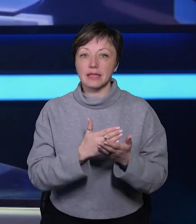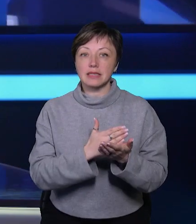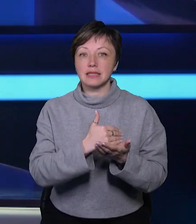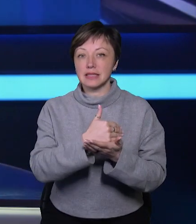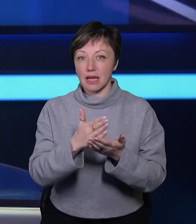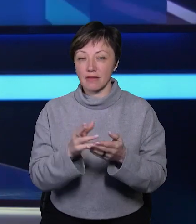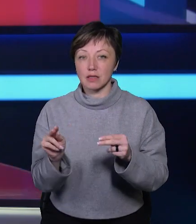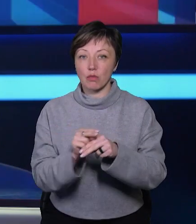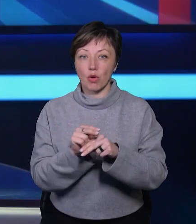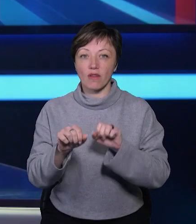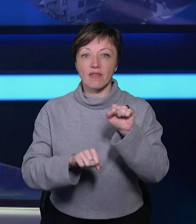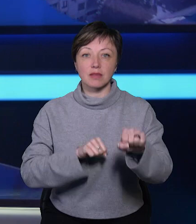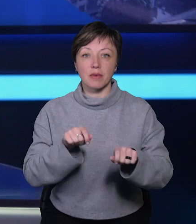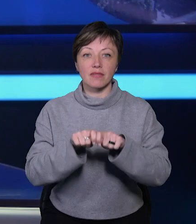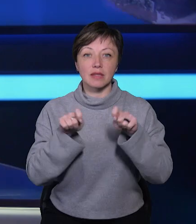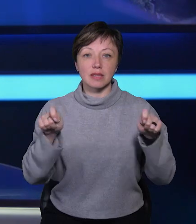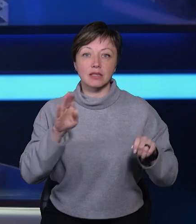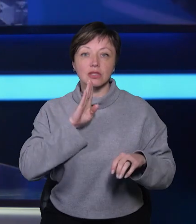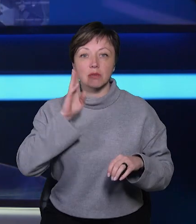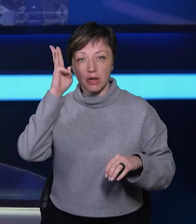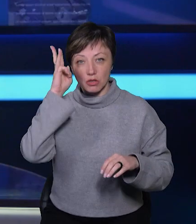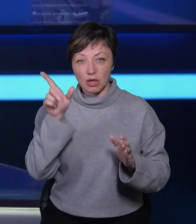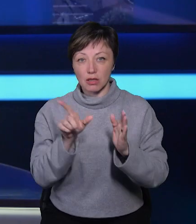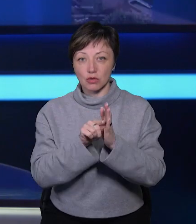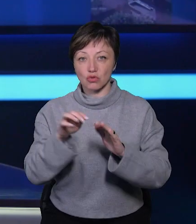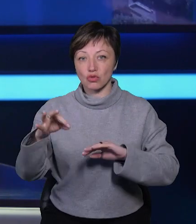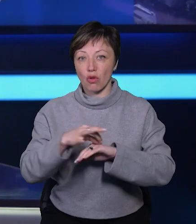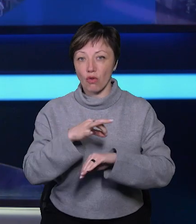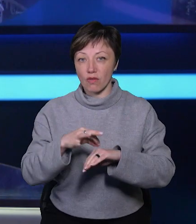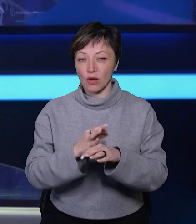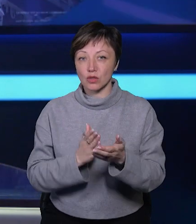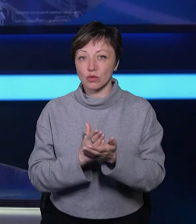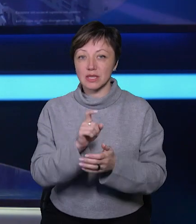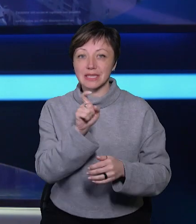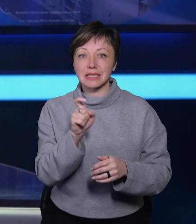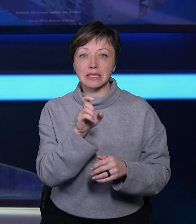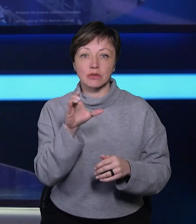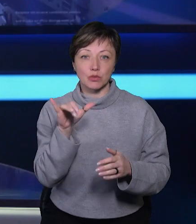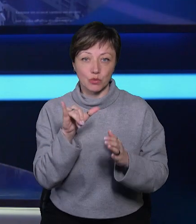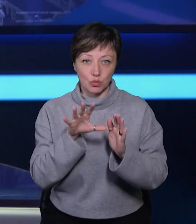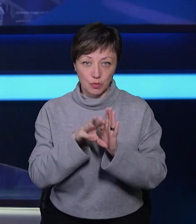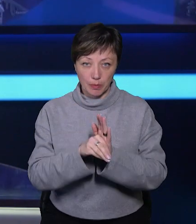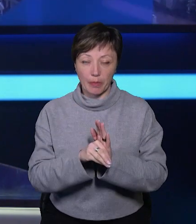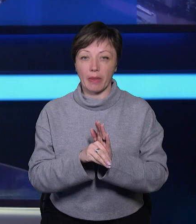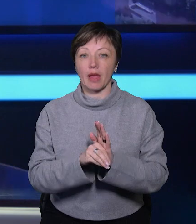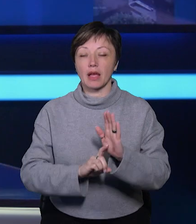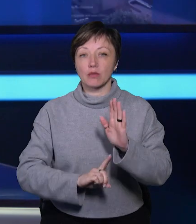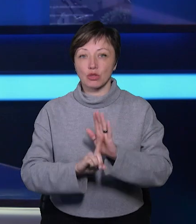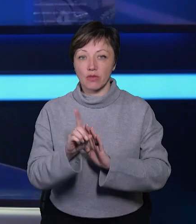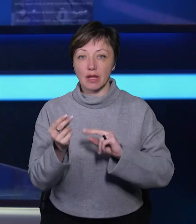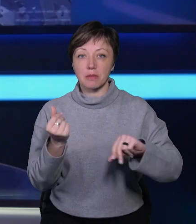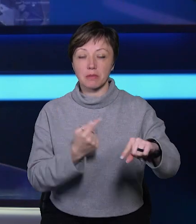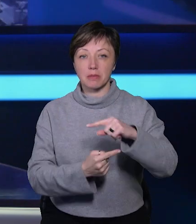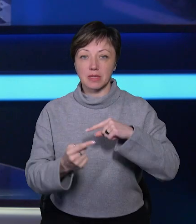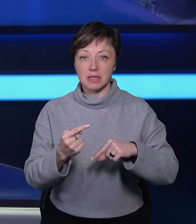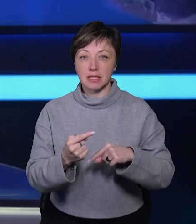велосипедів відкрила хмельничанка Аліна Зеленко та її чоловік, який зараз служить у Збройних силах України. Започаткували бізнес